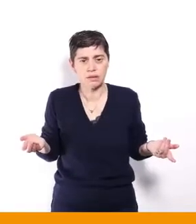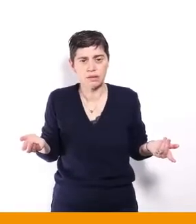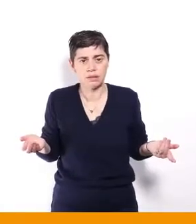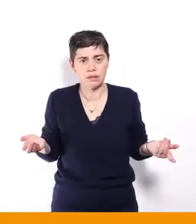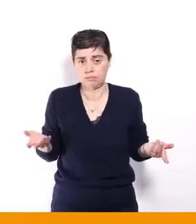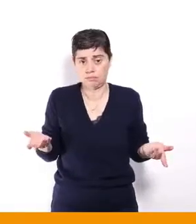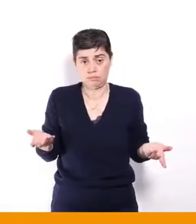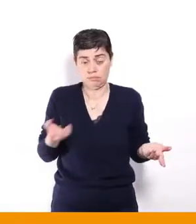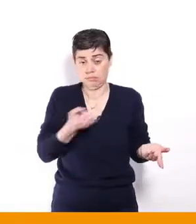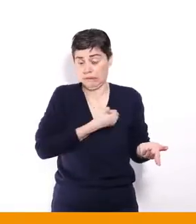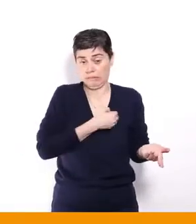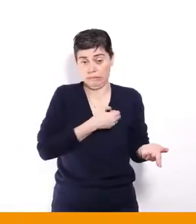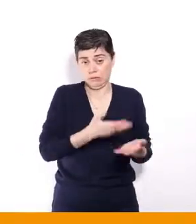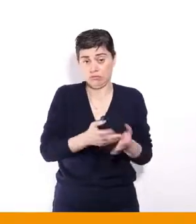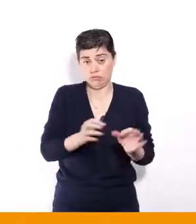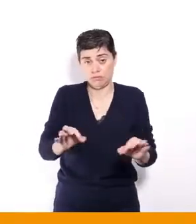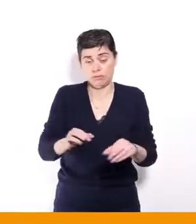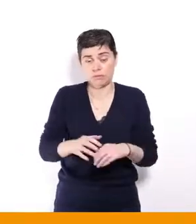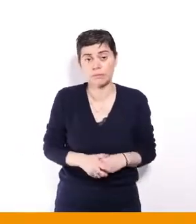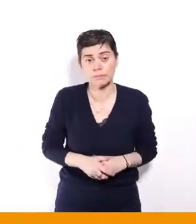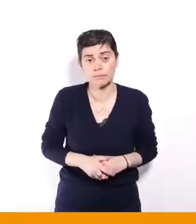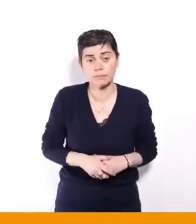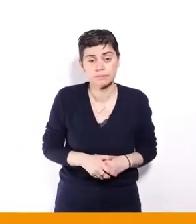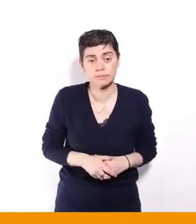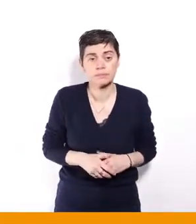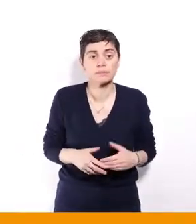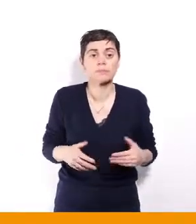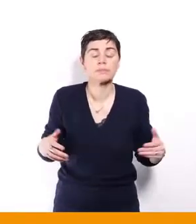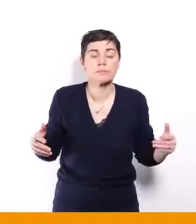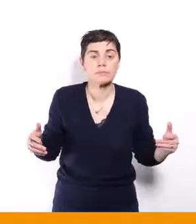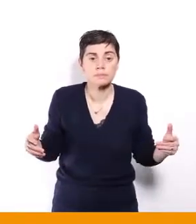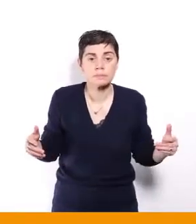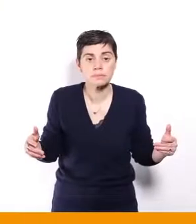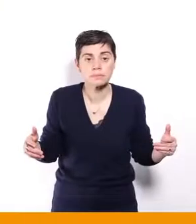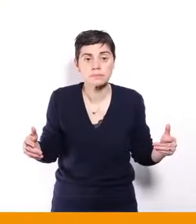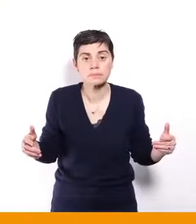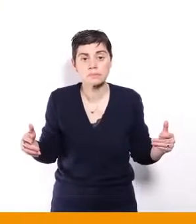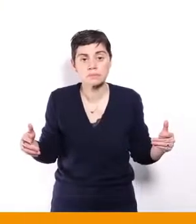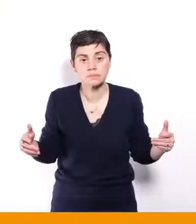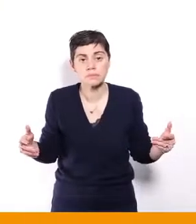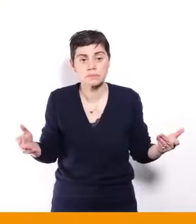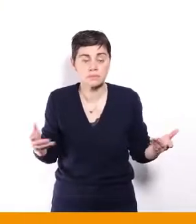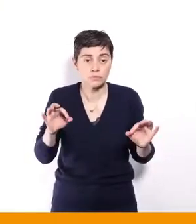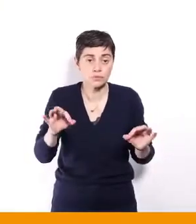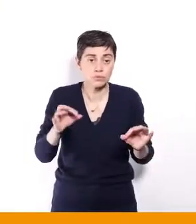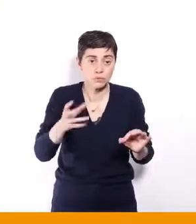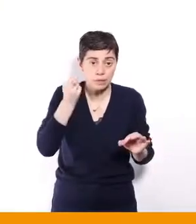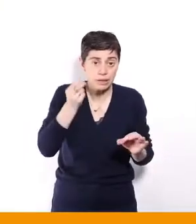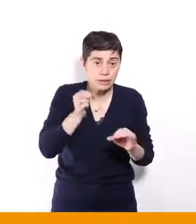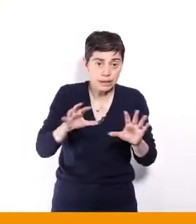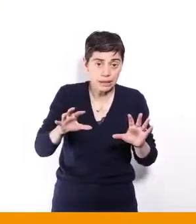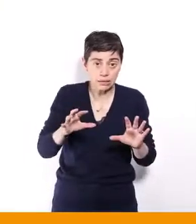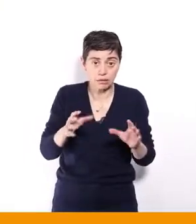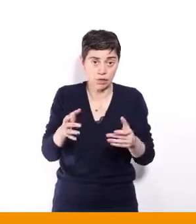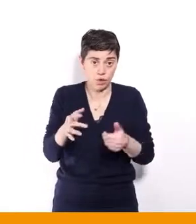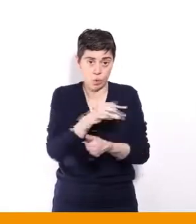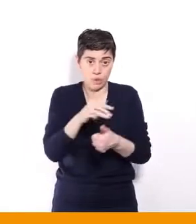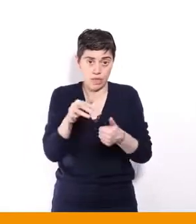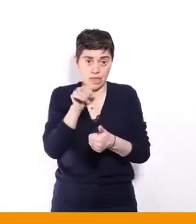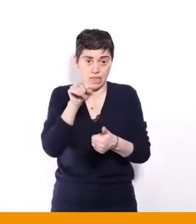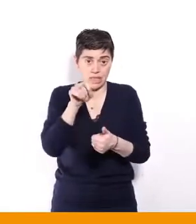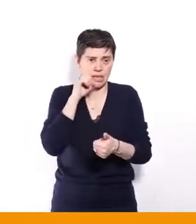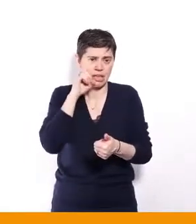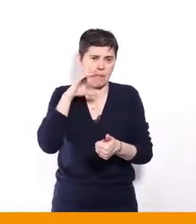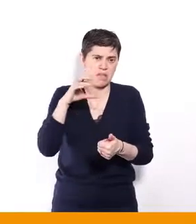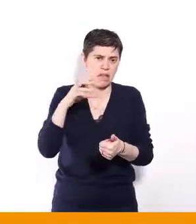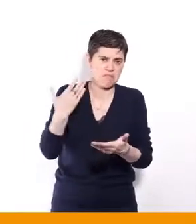gâchis, c'est un gâchis. Mais, voilà, en même temps, on le comprend très bien, c'est que, dans cette société capitaliste, de toute façon, le B